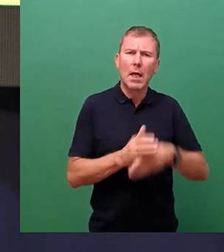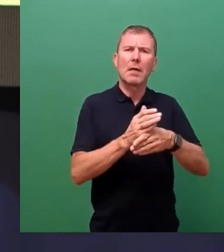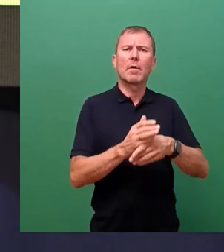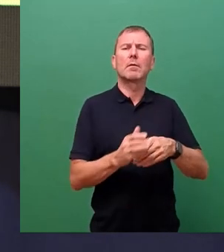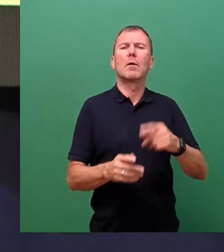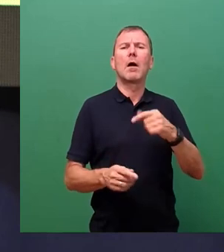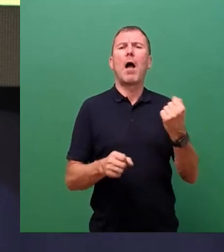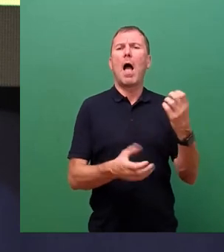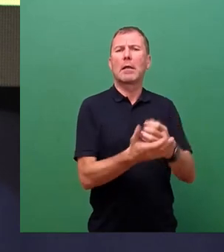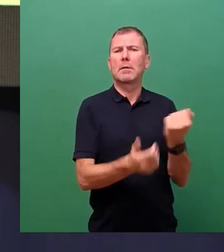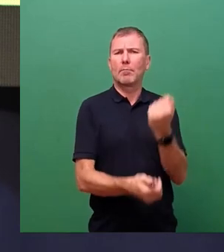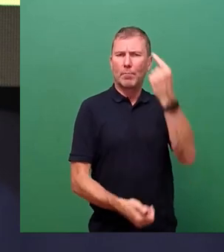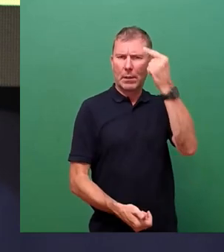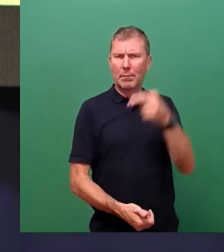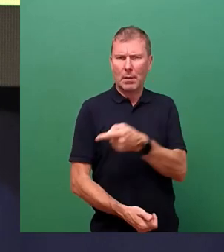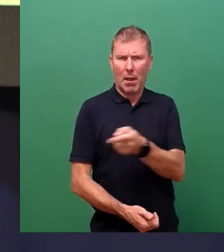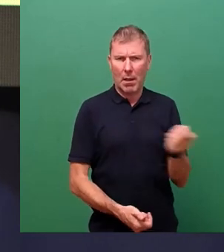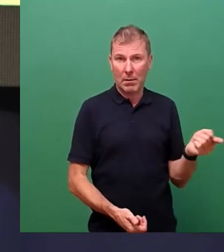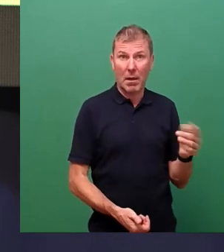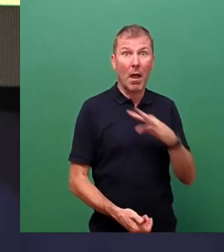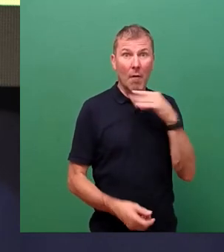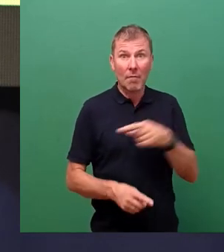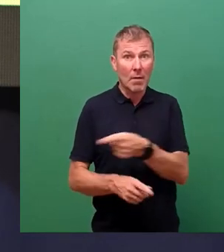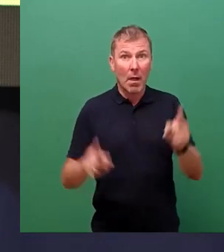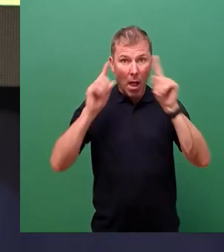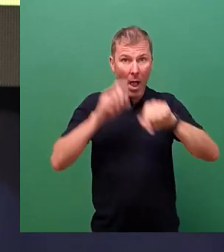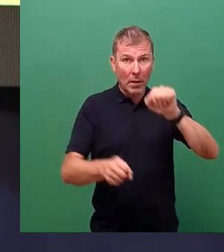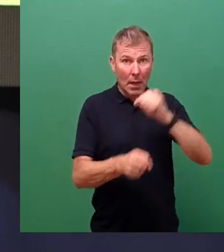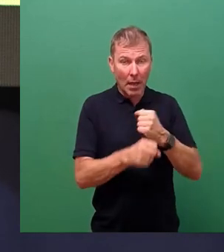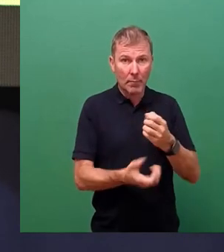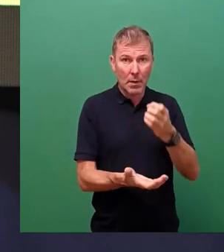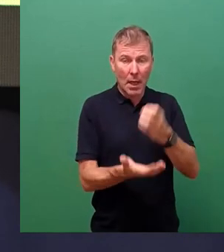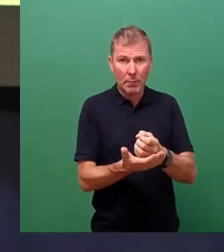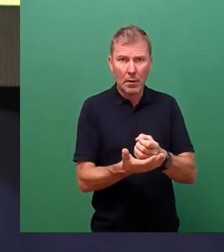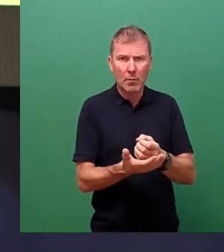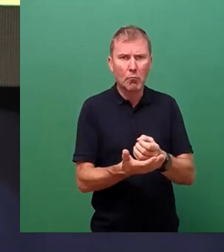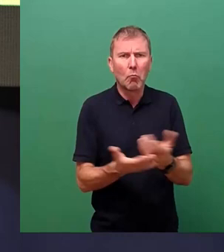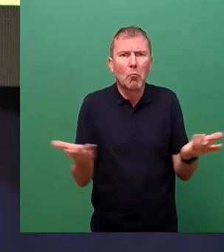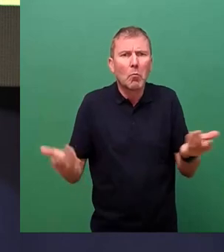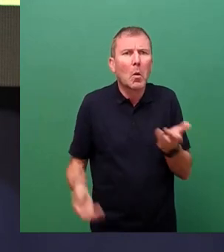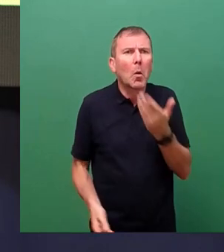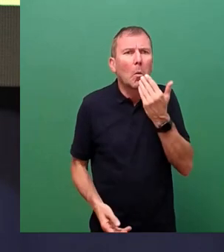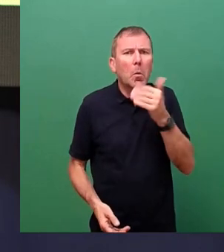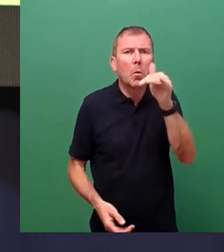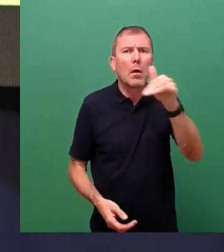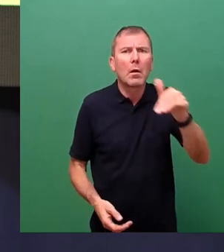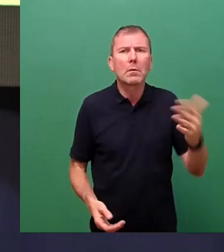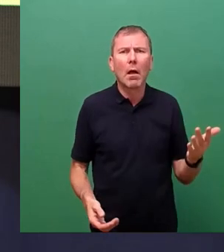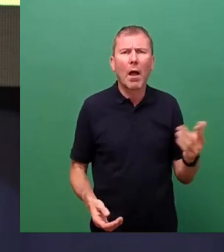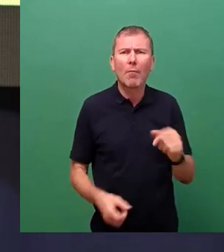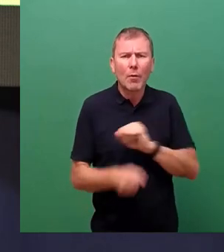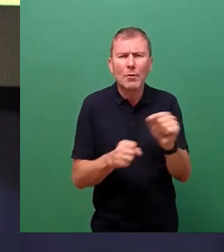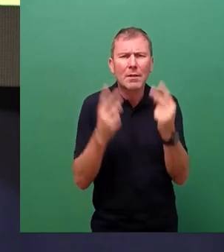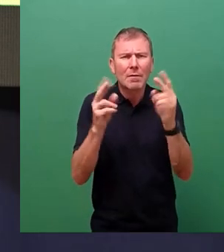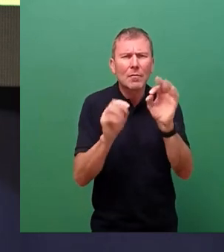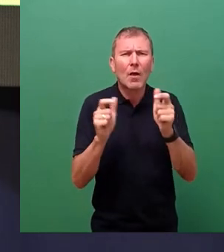Sehr viele Ehrenamtämter werden dabei überhaupt nicht erwähnt, sind aber nicht weniger wichtig für die Gesellschaft und